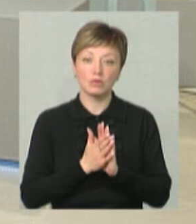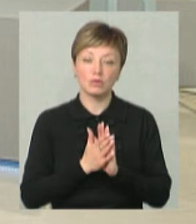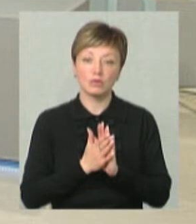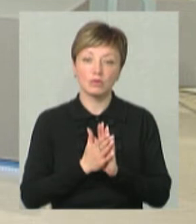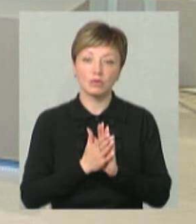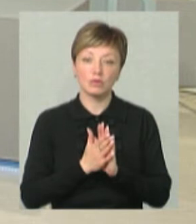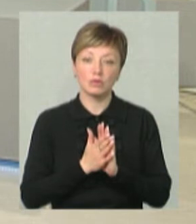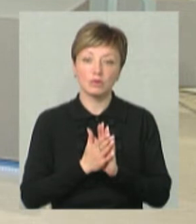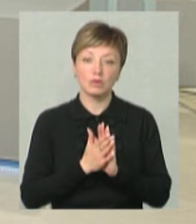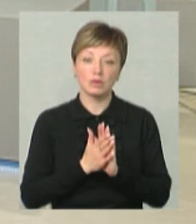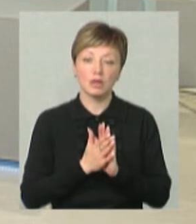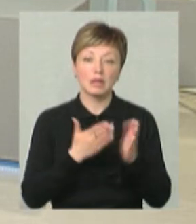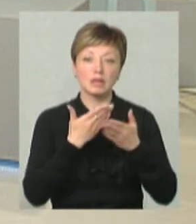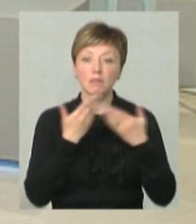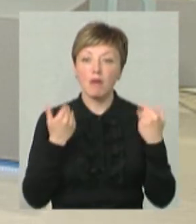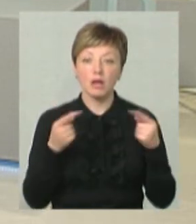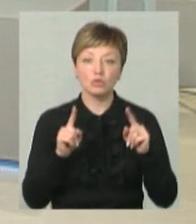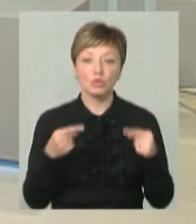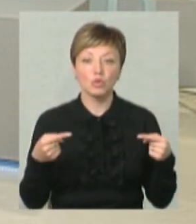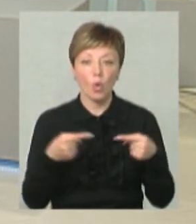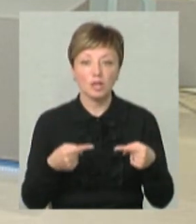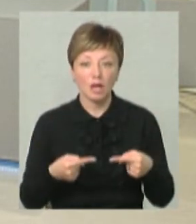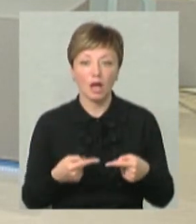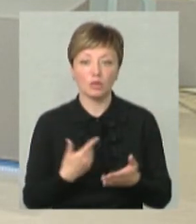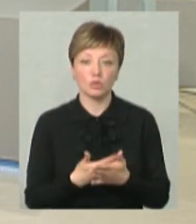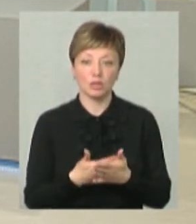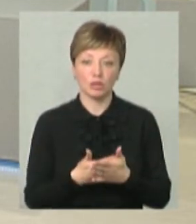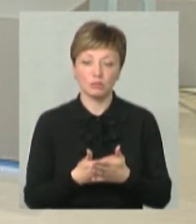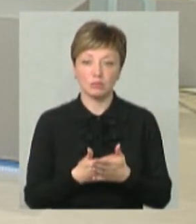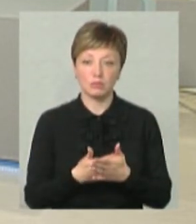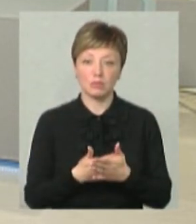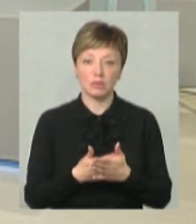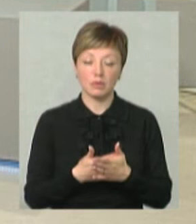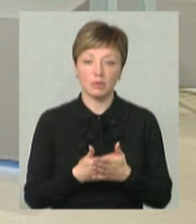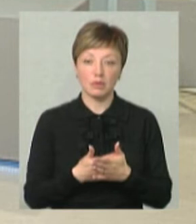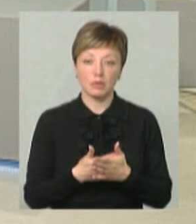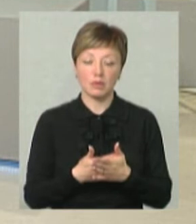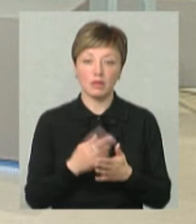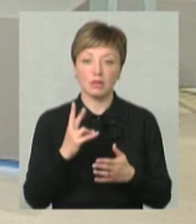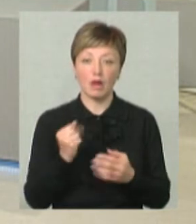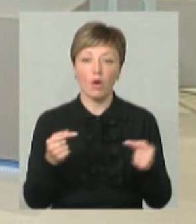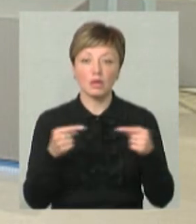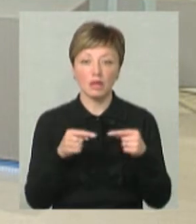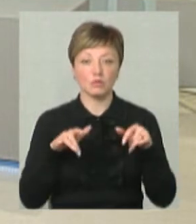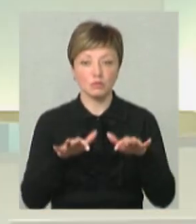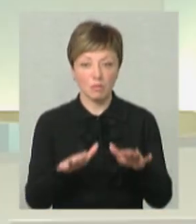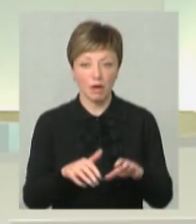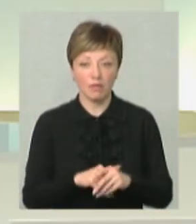не мати якоїсь чогось конкретного, скажімо, на конкретну якусь справу.